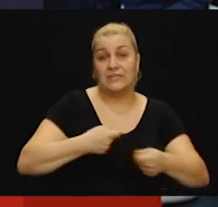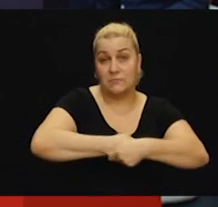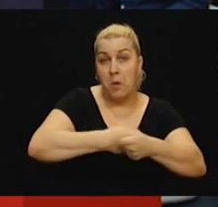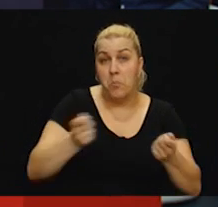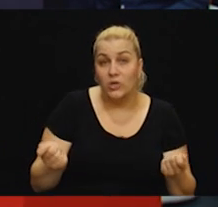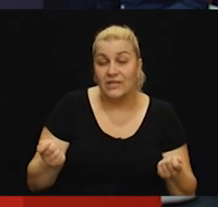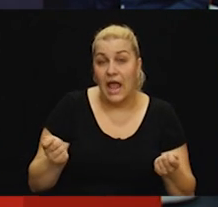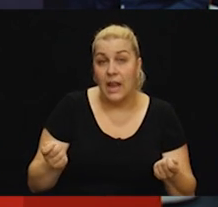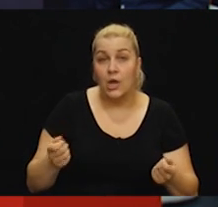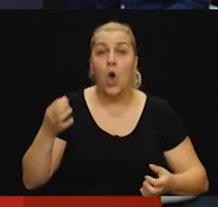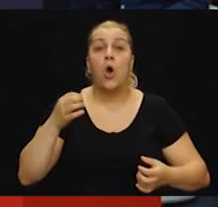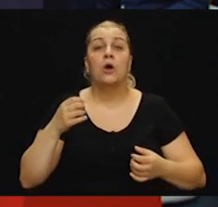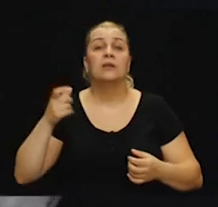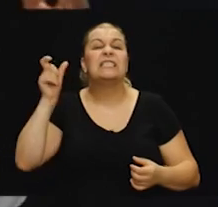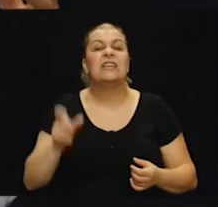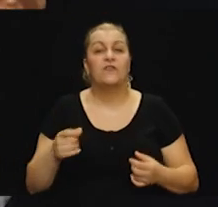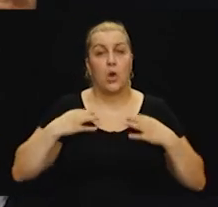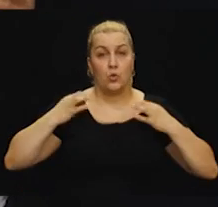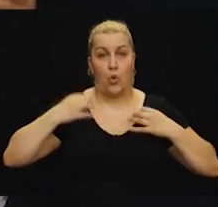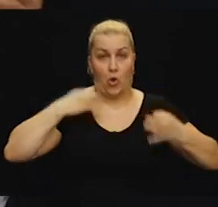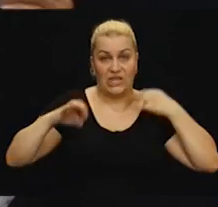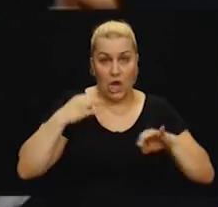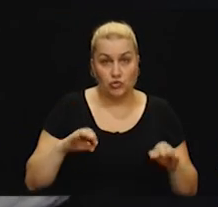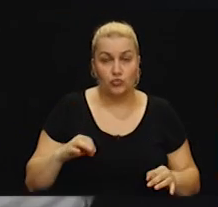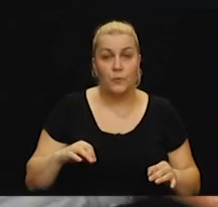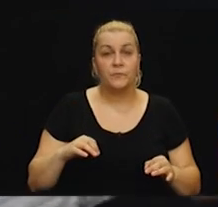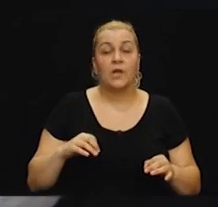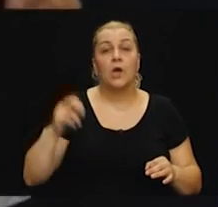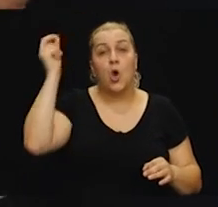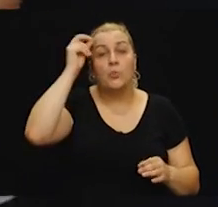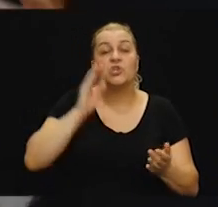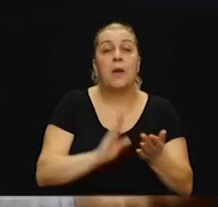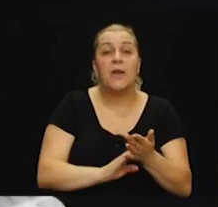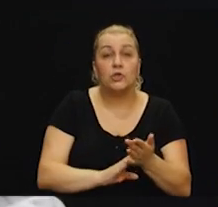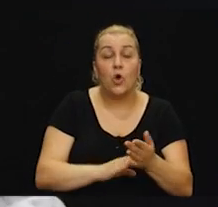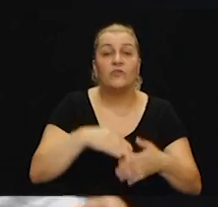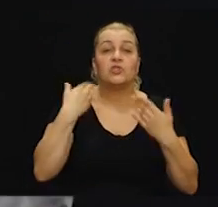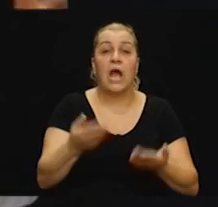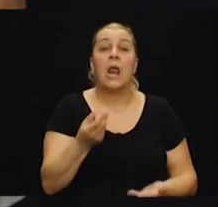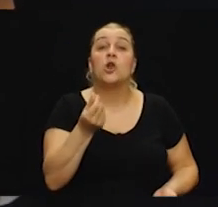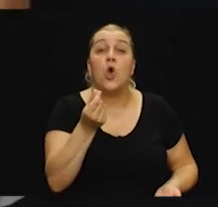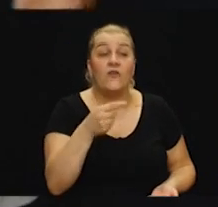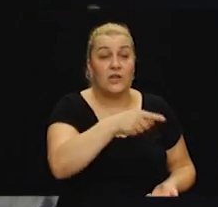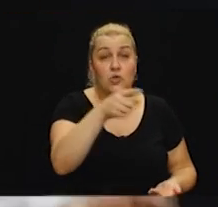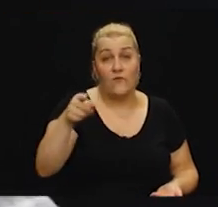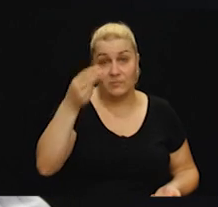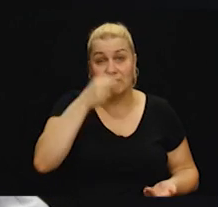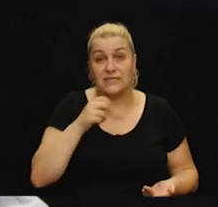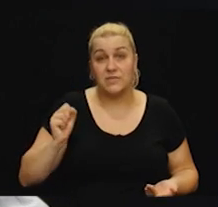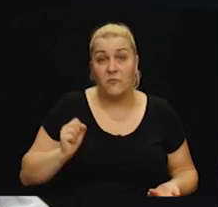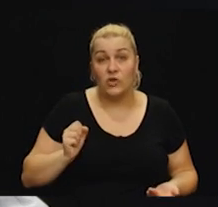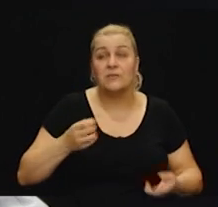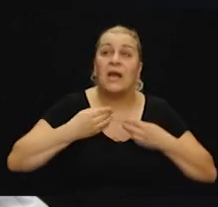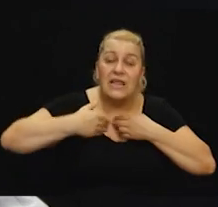podilio civilnu odjeću, opšina Metkovići dala i novac tim ročnicima da idu doma.